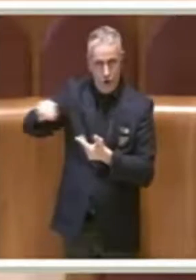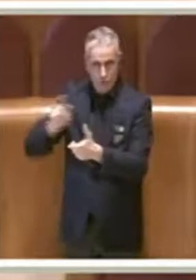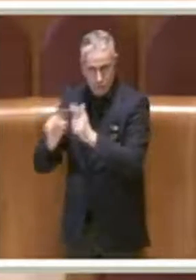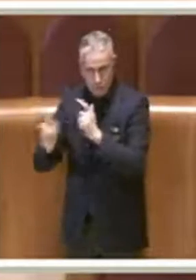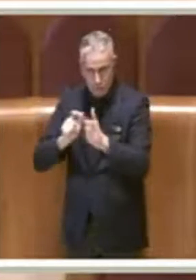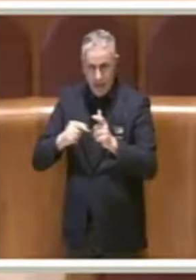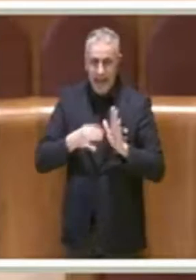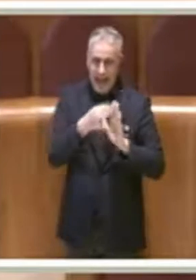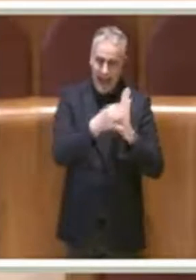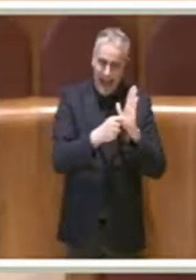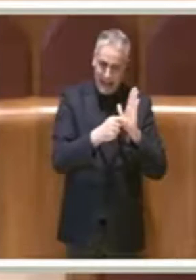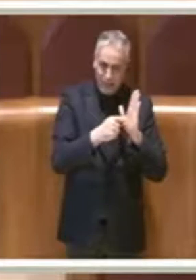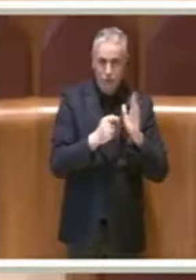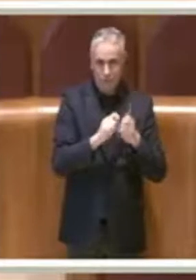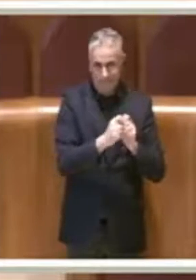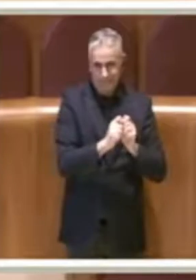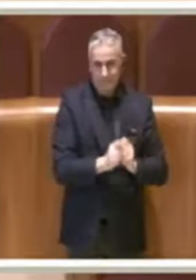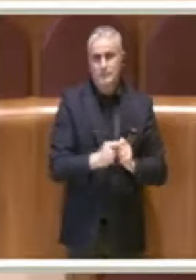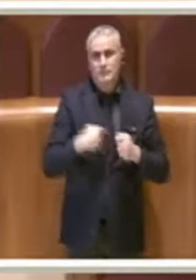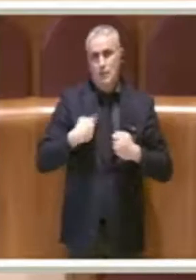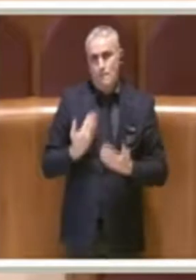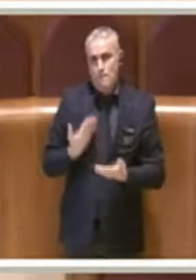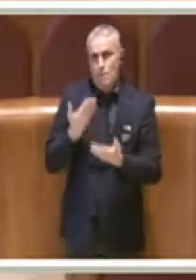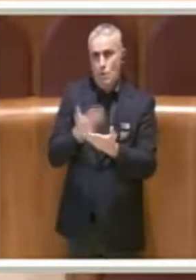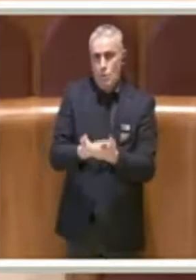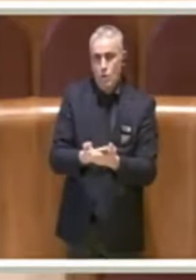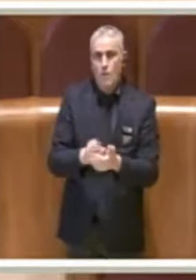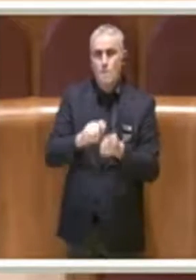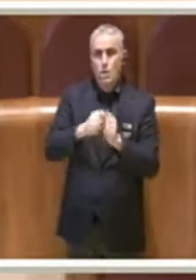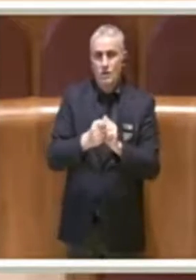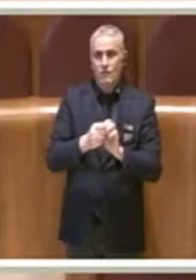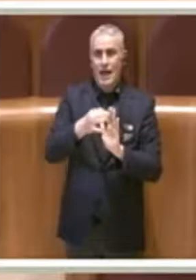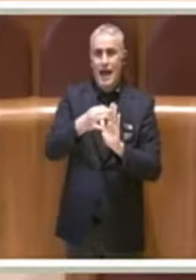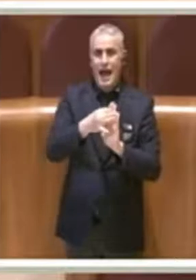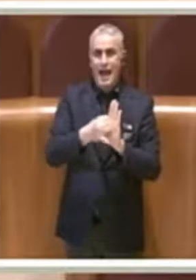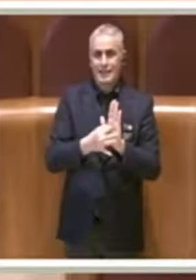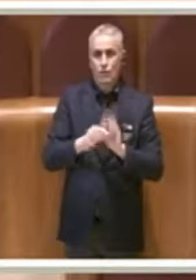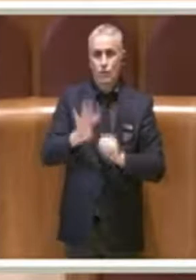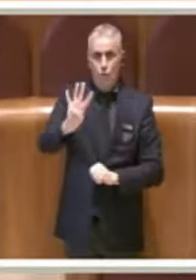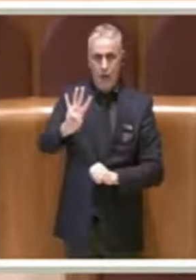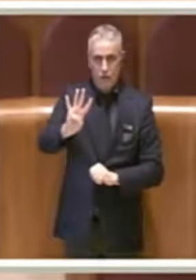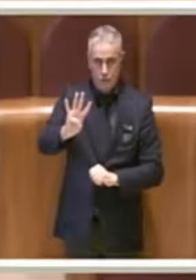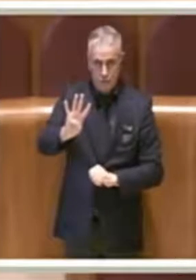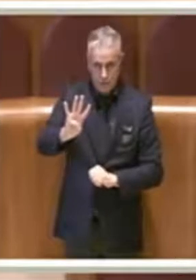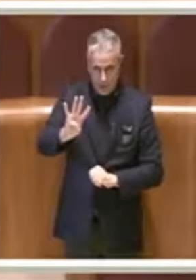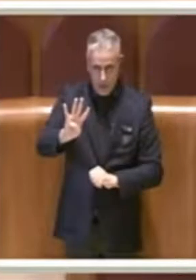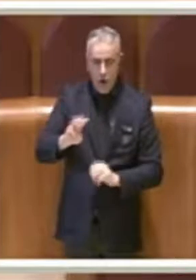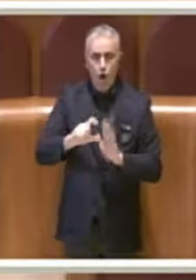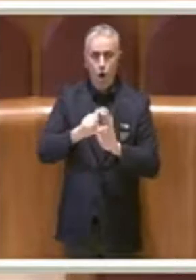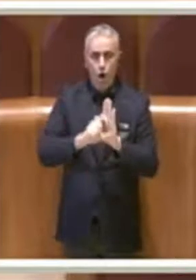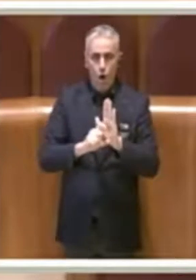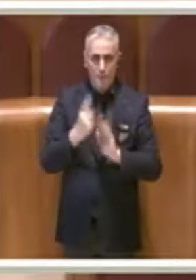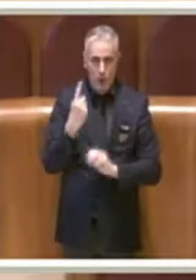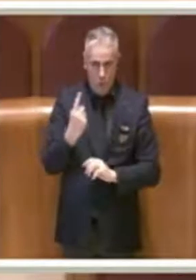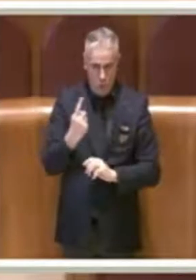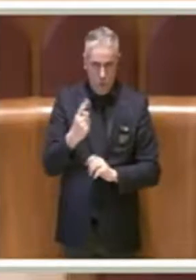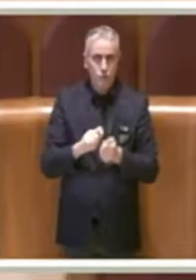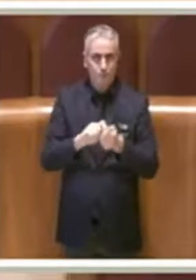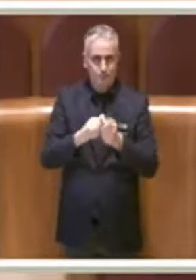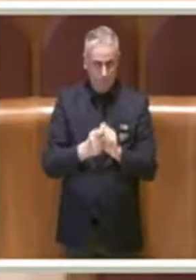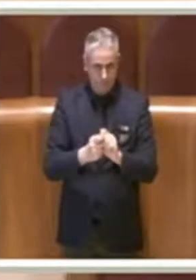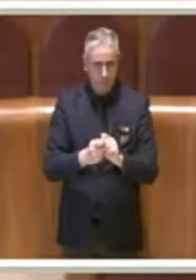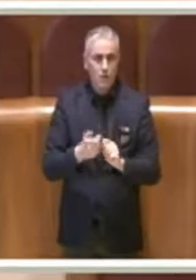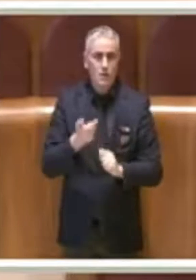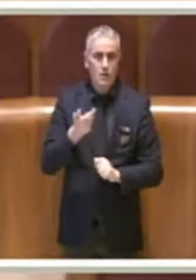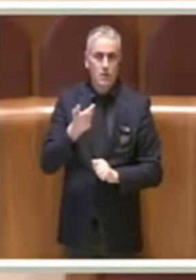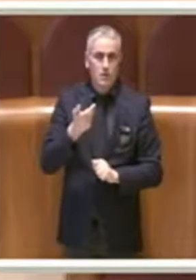articoli. Per cui andiamo a proporre delle modifiche all'articolo 4, al comma 1, dove